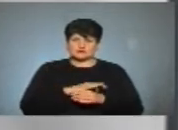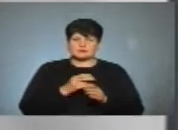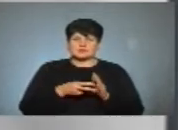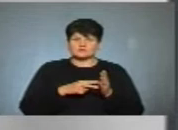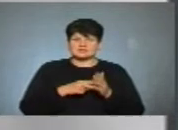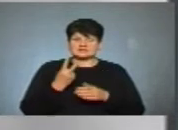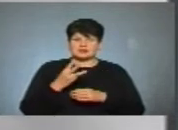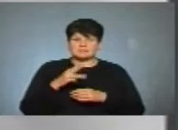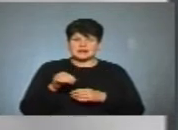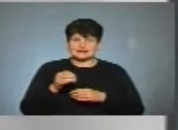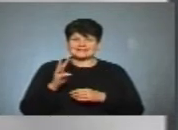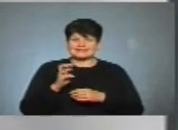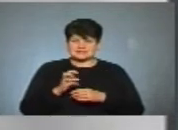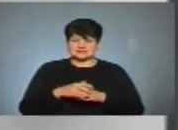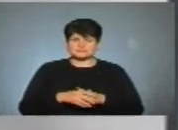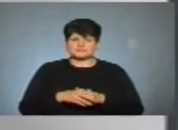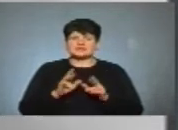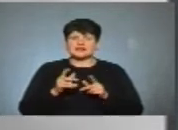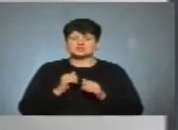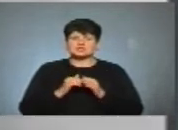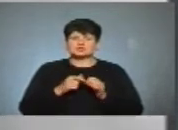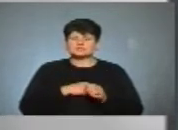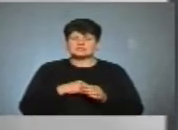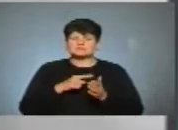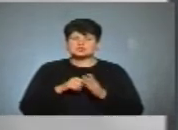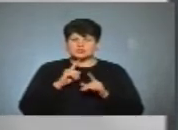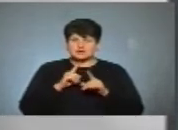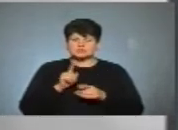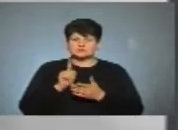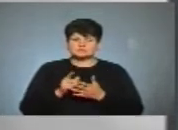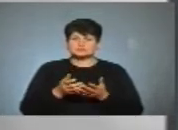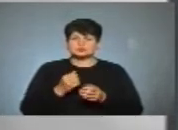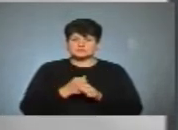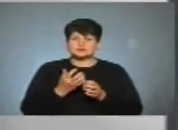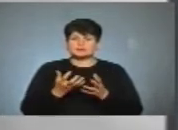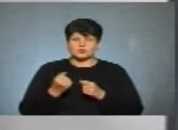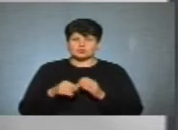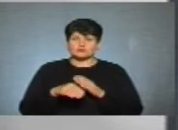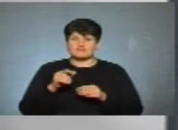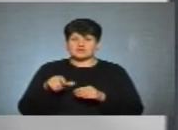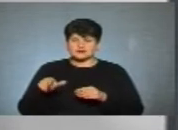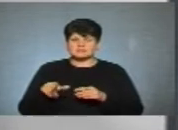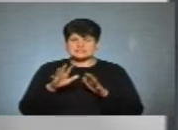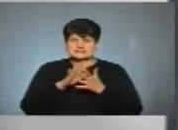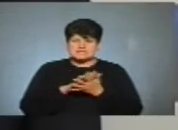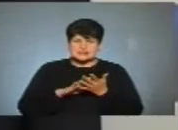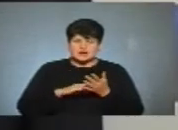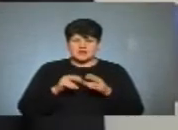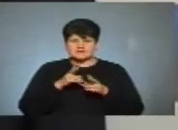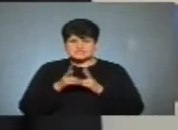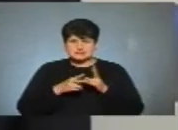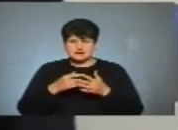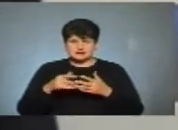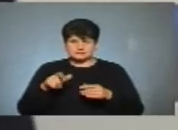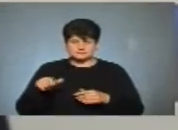мільярди 300. Як часто депутат міської ради зобов'язаний здійснювати прийом виборців, розглядати заяви, скарги членів громади і так